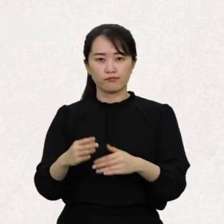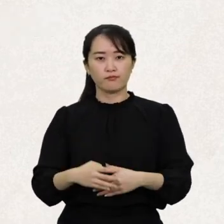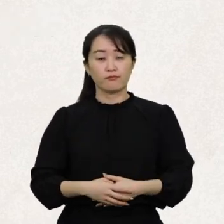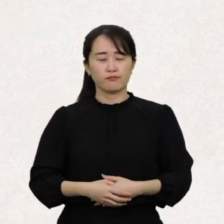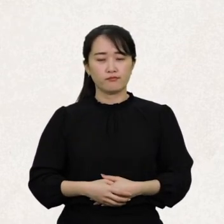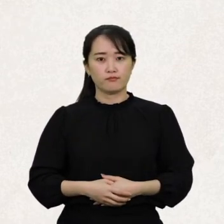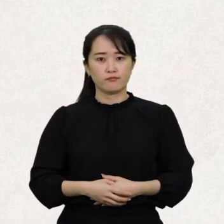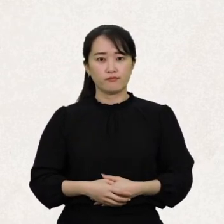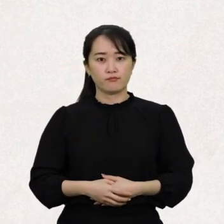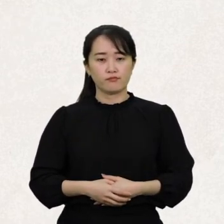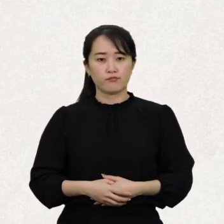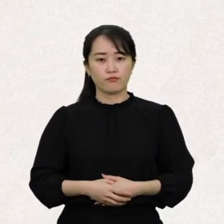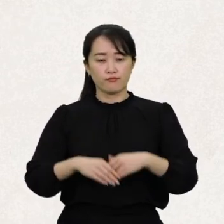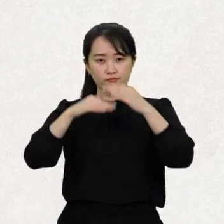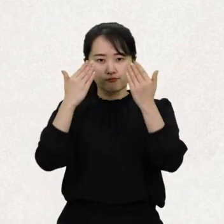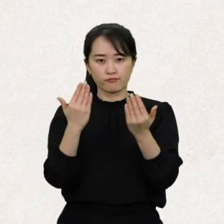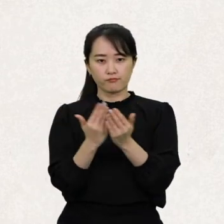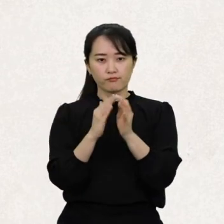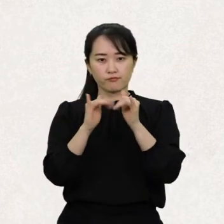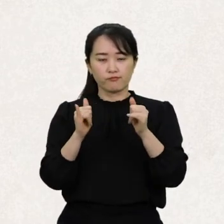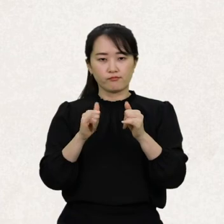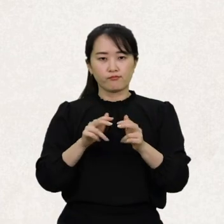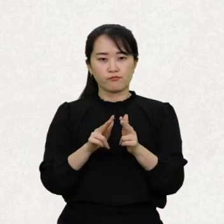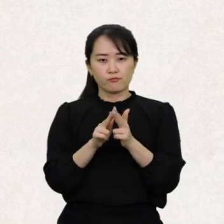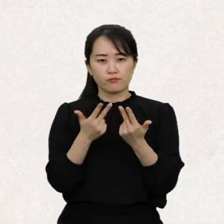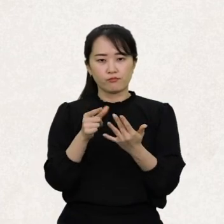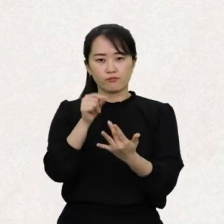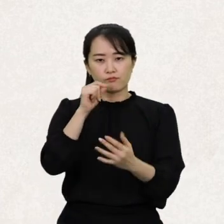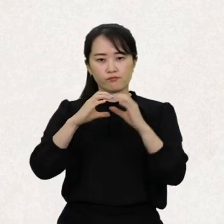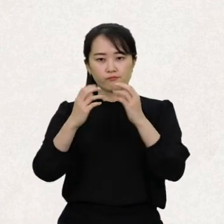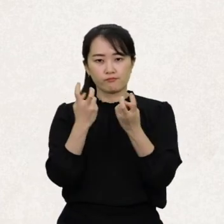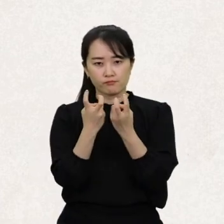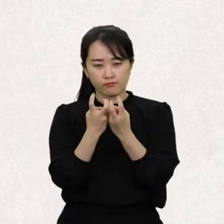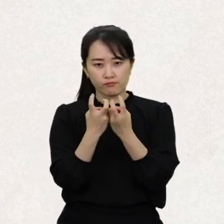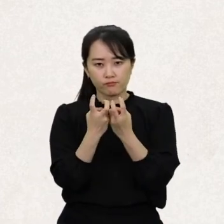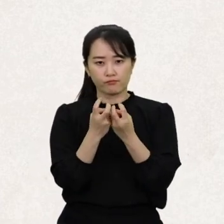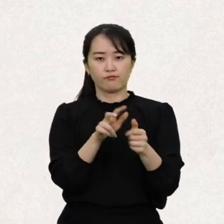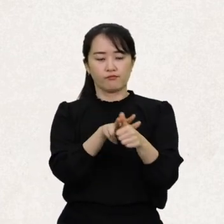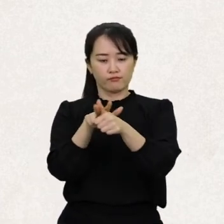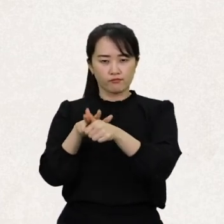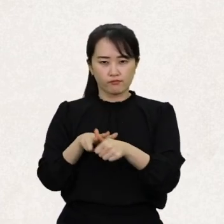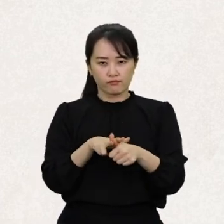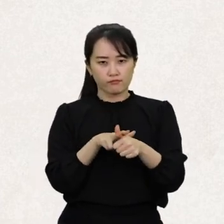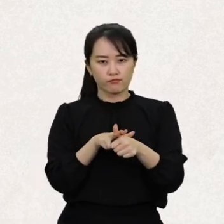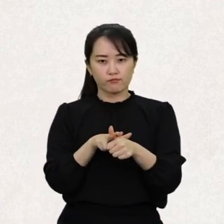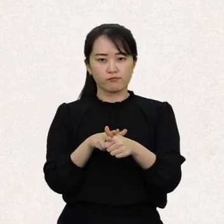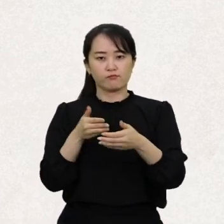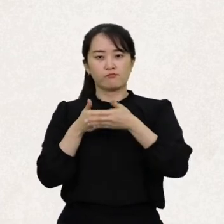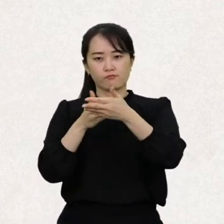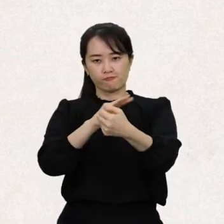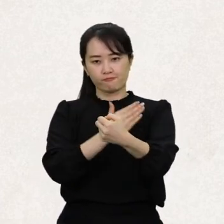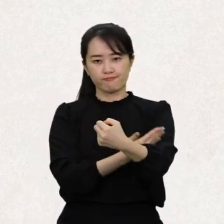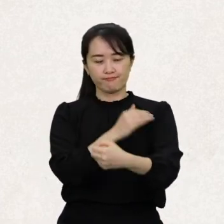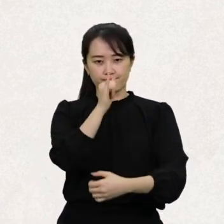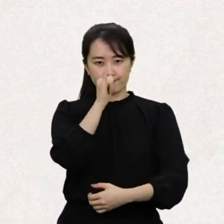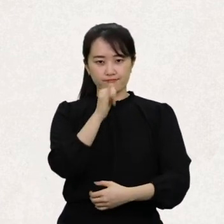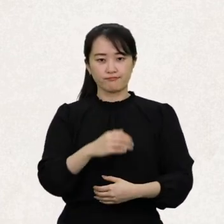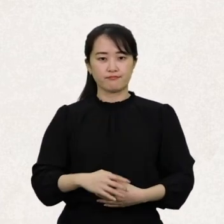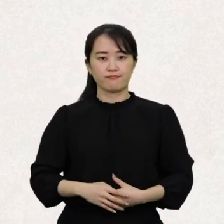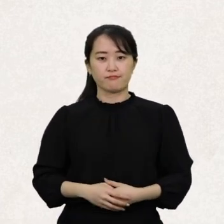모든 사람은 자신이 선택한 의사소통 방법을 통해 정보와 사상을 추구할 권리가 있어요.